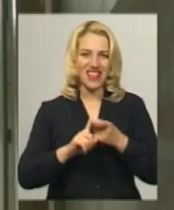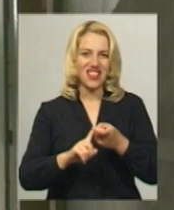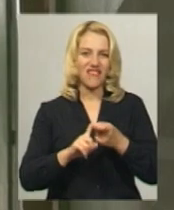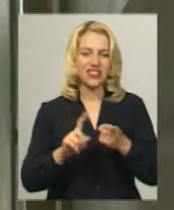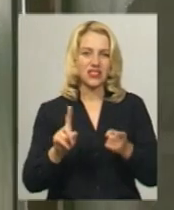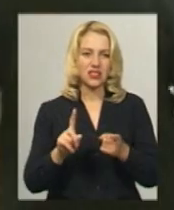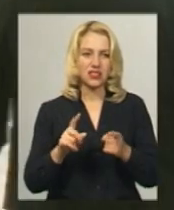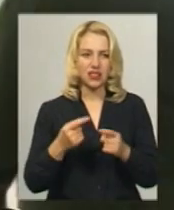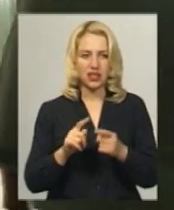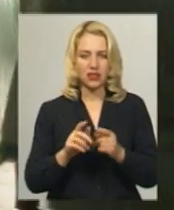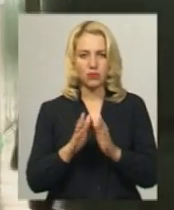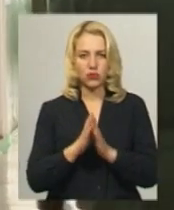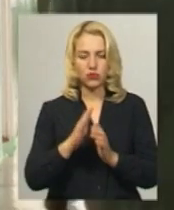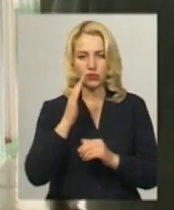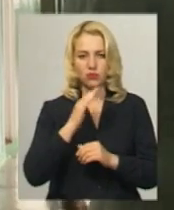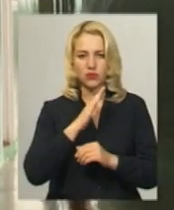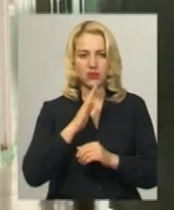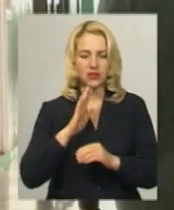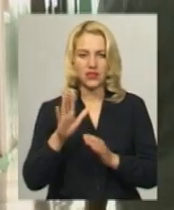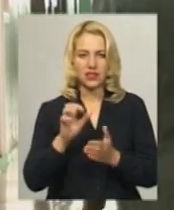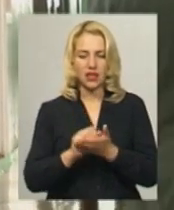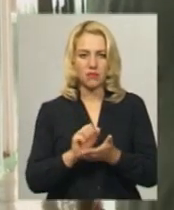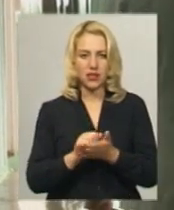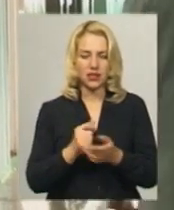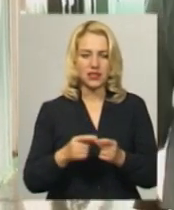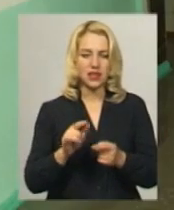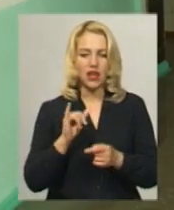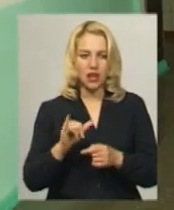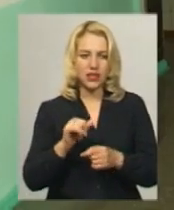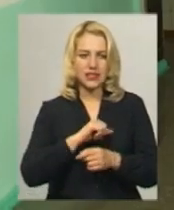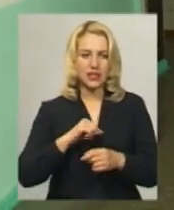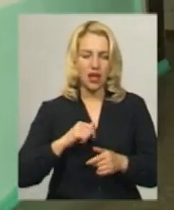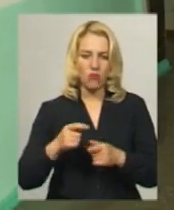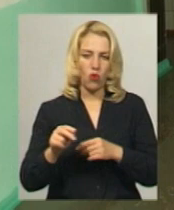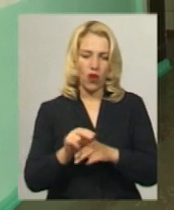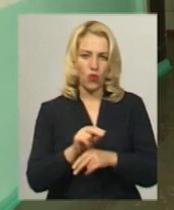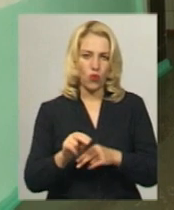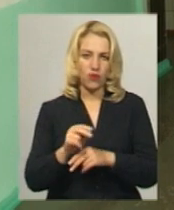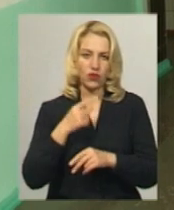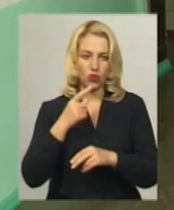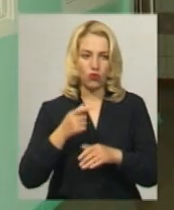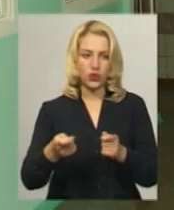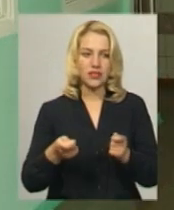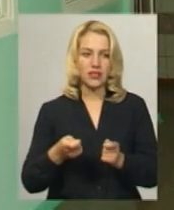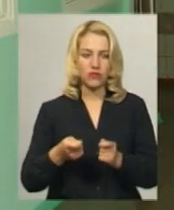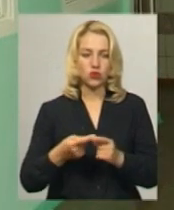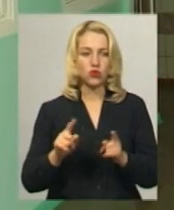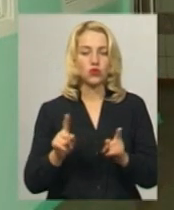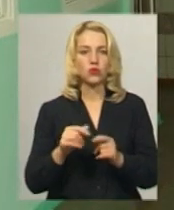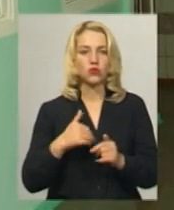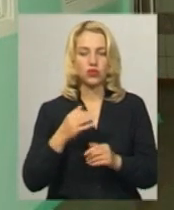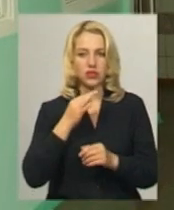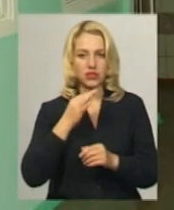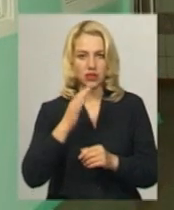Лікарі просять батьки у такому випадку не займатися самолікуванням, каже завідуюча дитячим відділенням інфекційної лікарні. Що хочеться